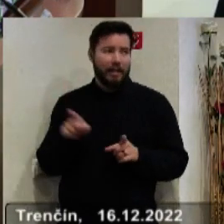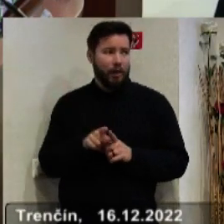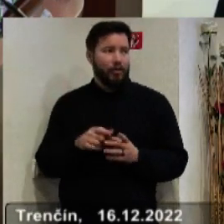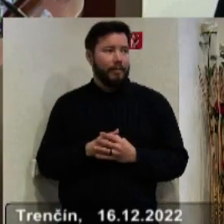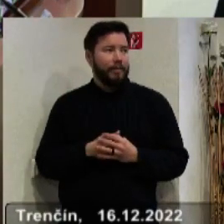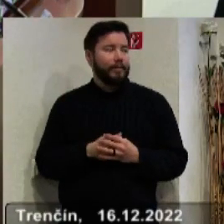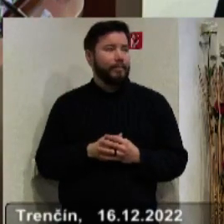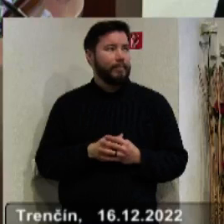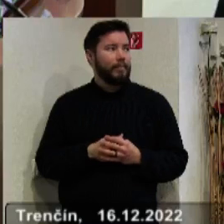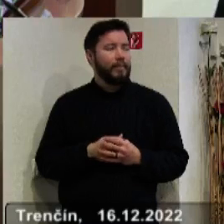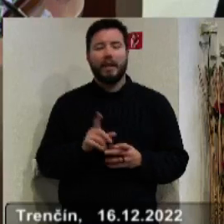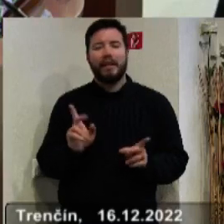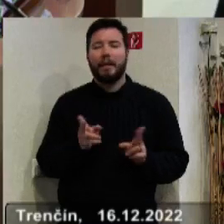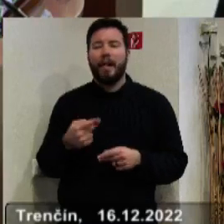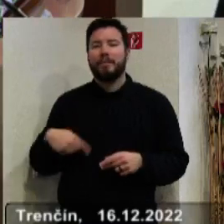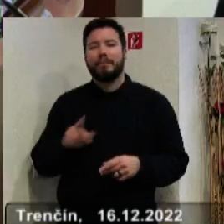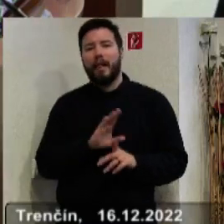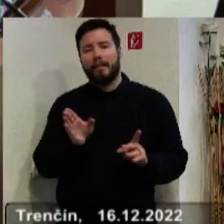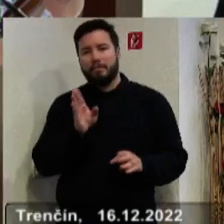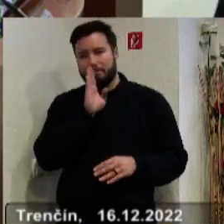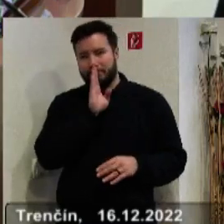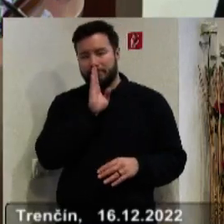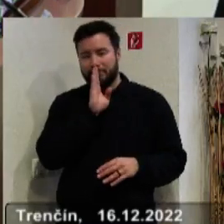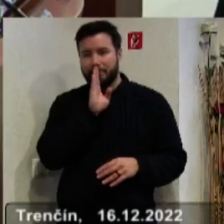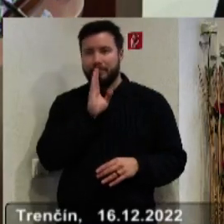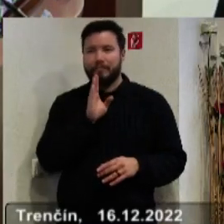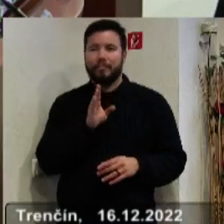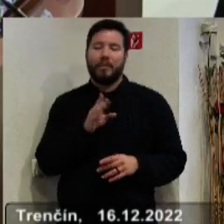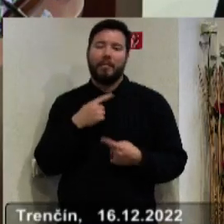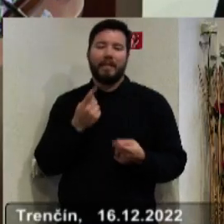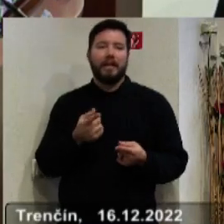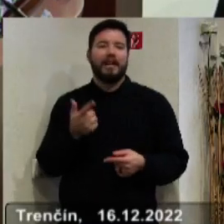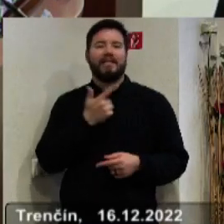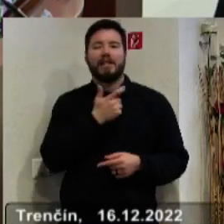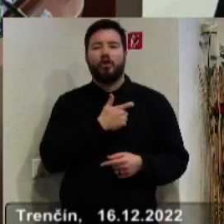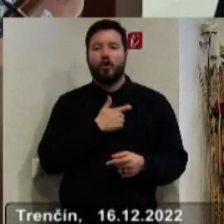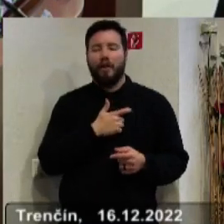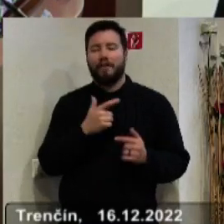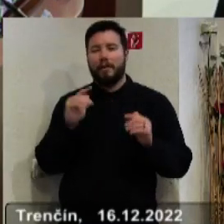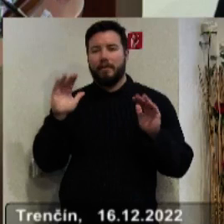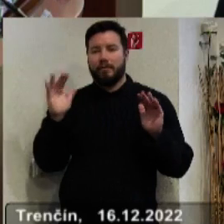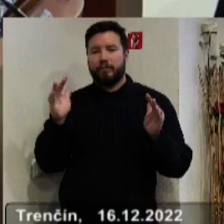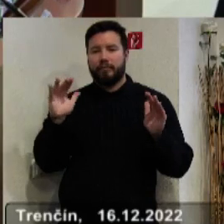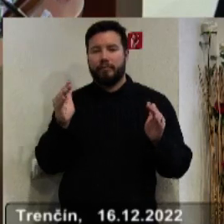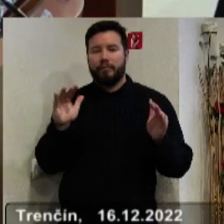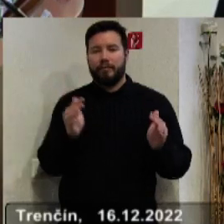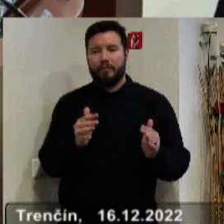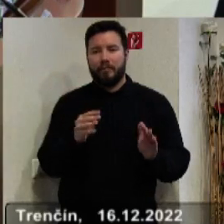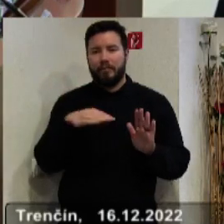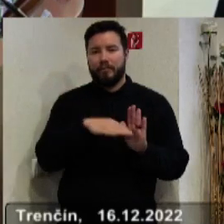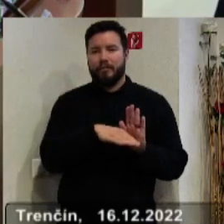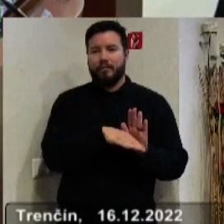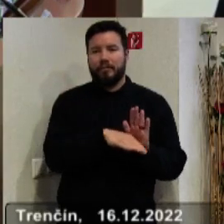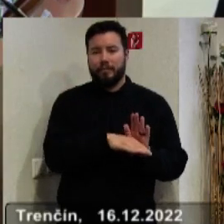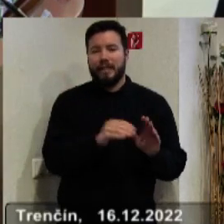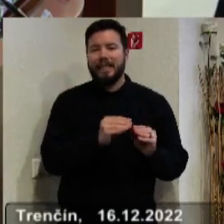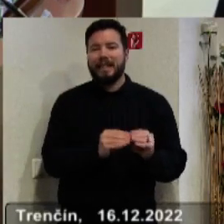tak by sme to nemali prejsť iba močaním, alebo konštatáciou, že 20 rokov chradneme a upadáme v